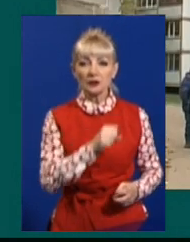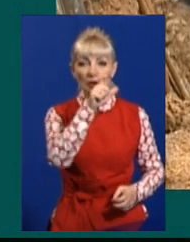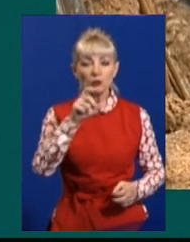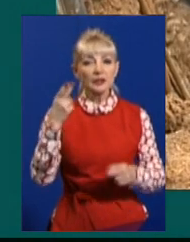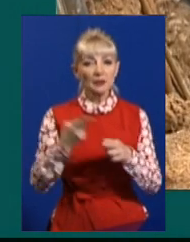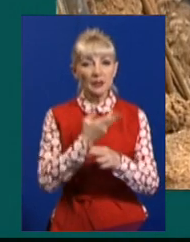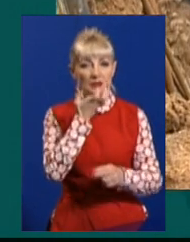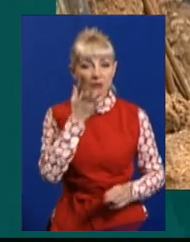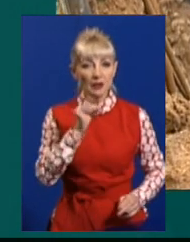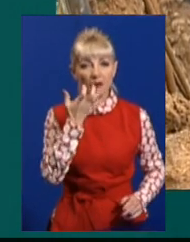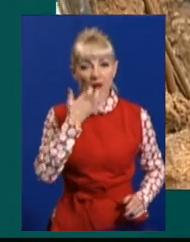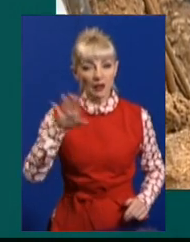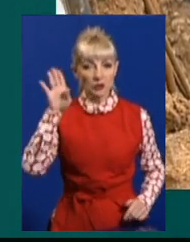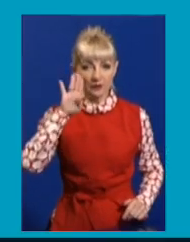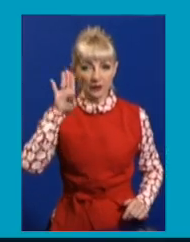тепла та гарячої води.